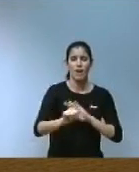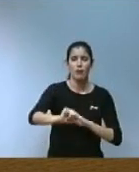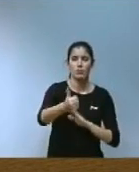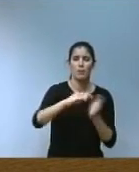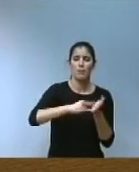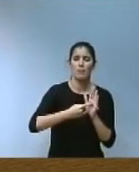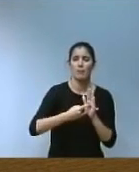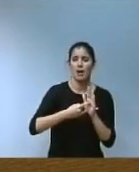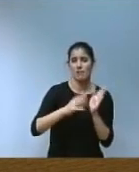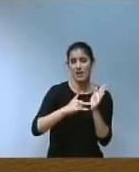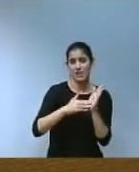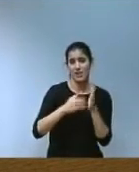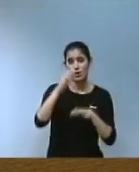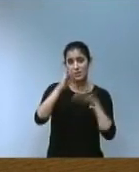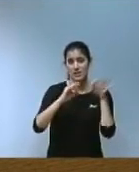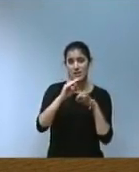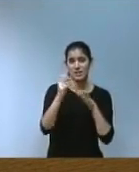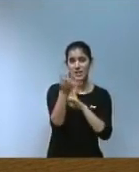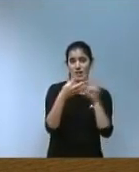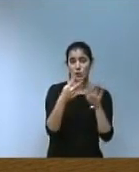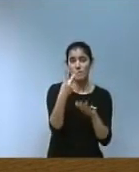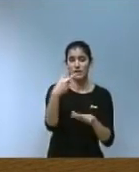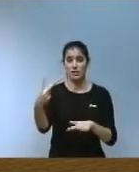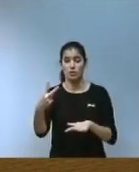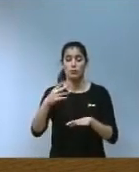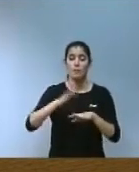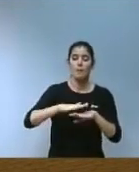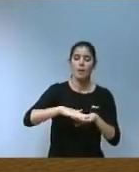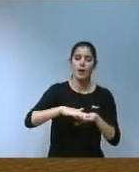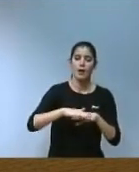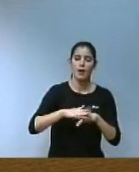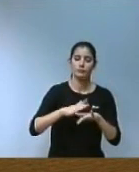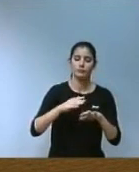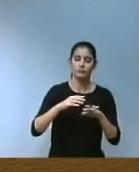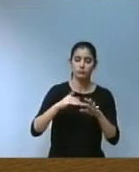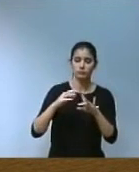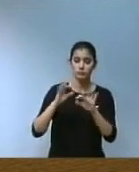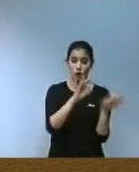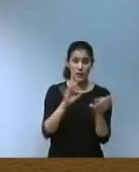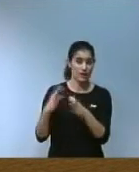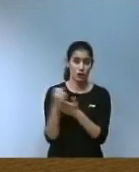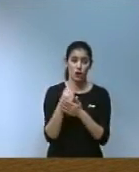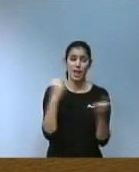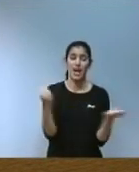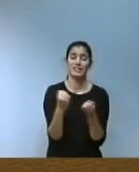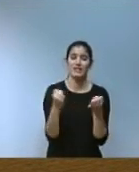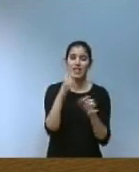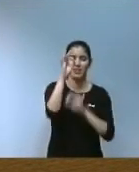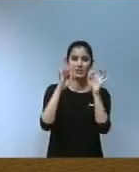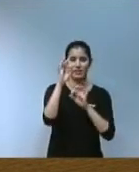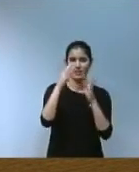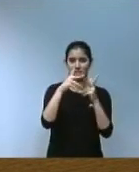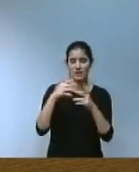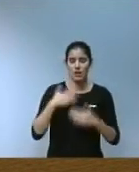'Estadística de 922 instrument essencial per a l'ordenació i planificació de tota l'activitat estadística del